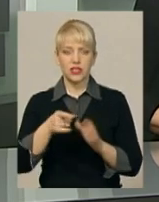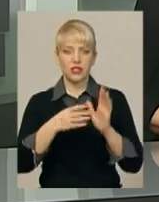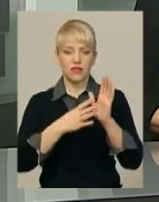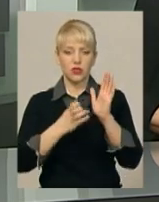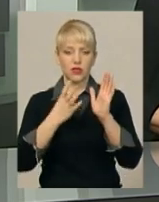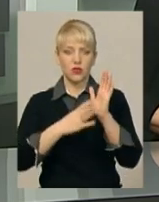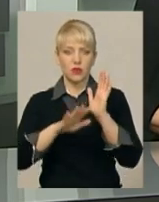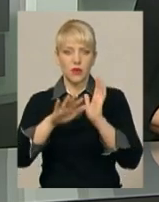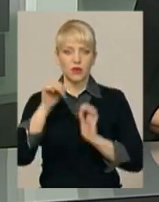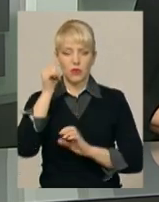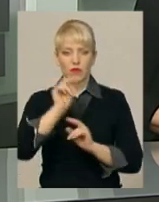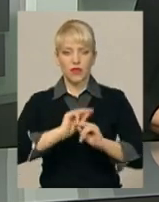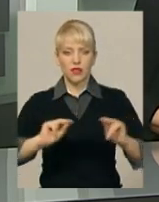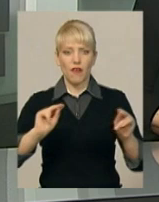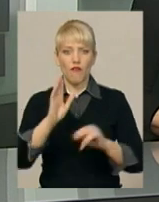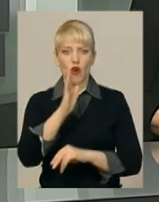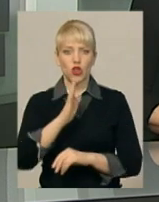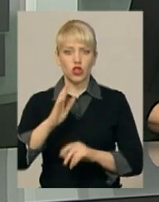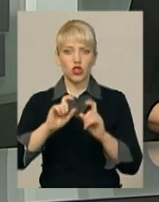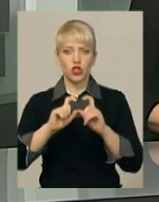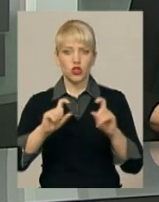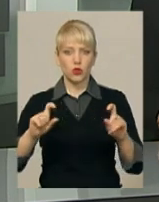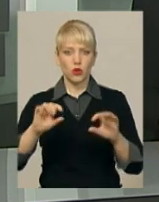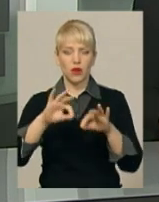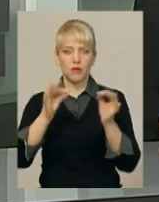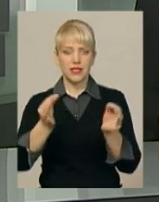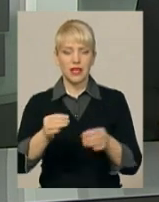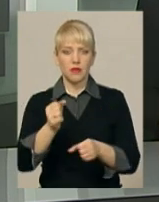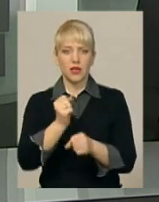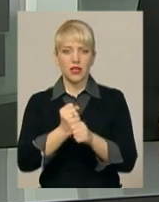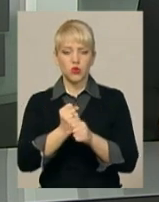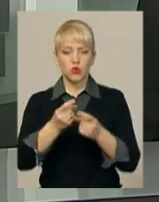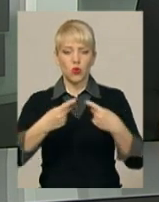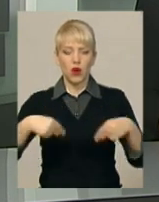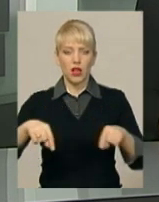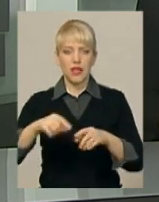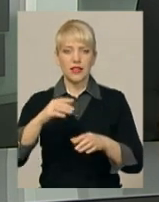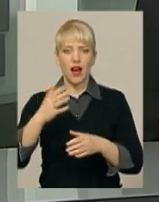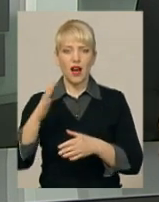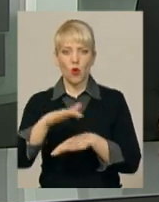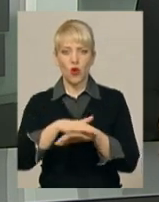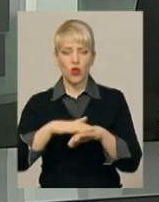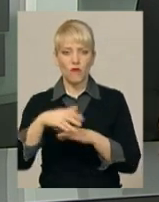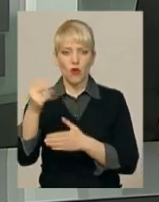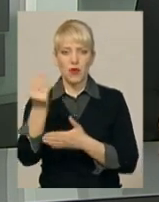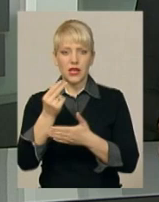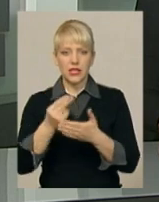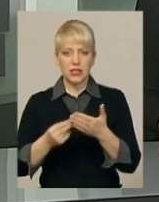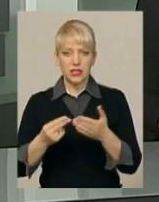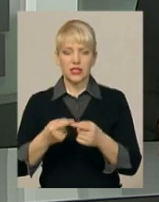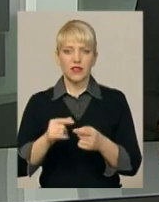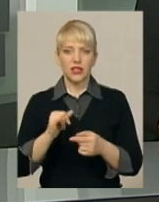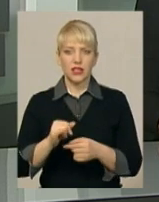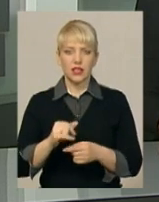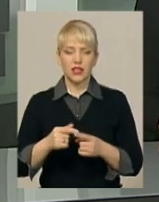викладає у Волочивській дитячій школі мистецтв. Працює Оксана Авдикович у галузі народного малярства, декоративного розпису та